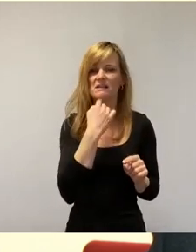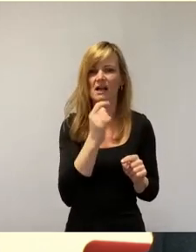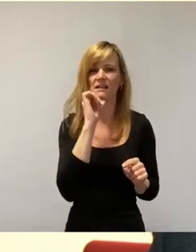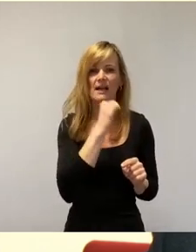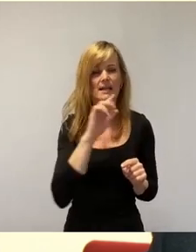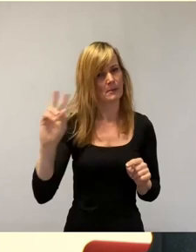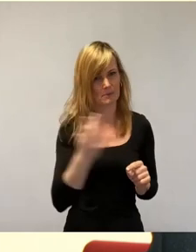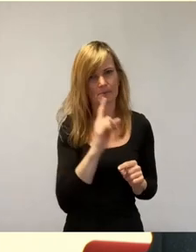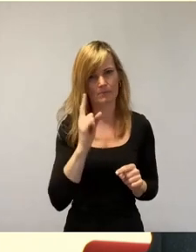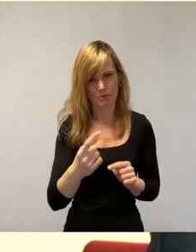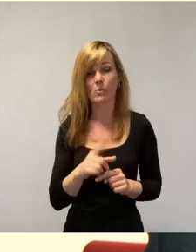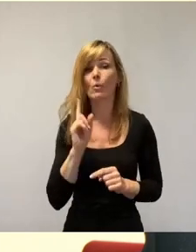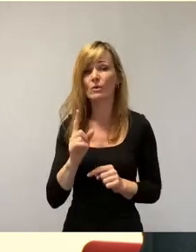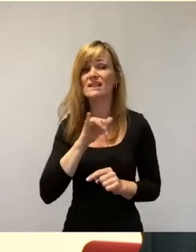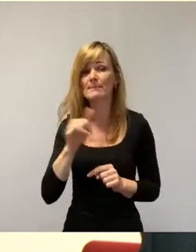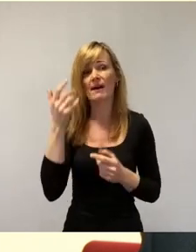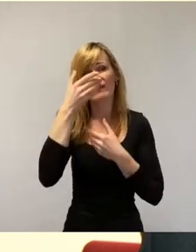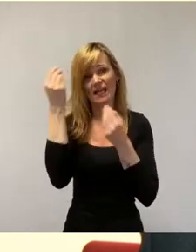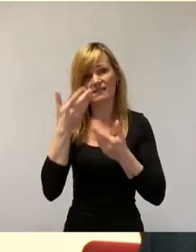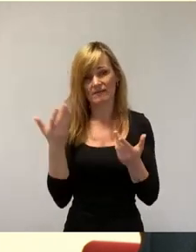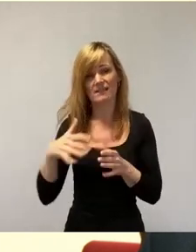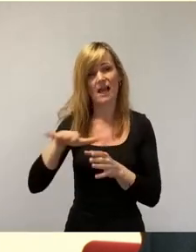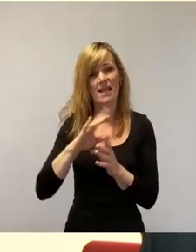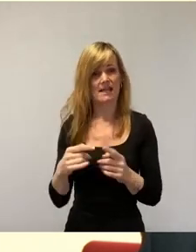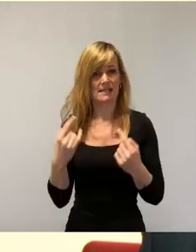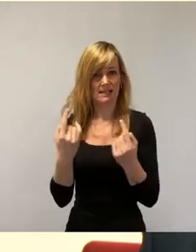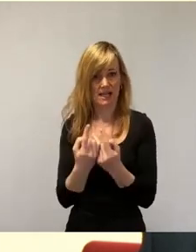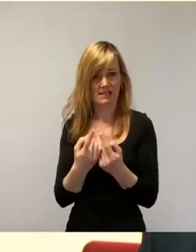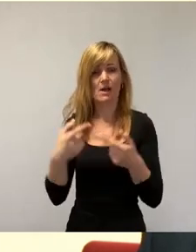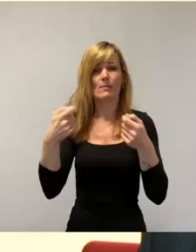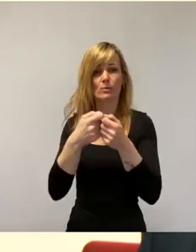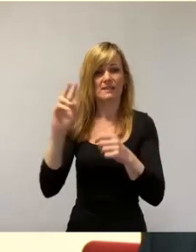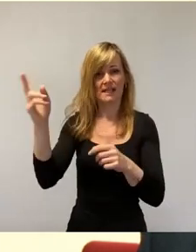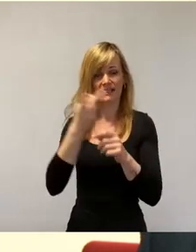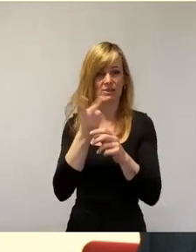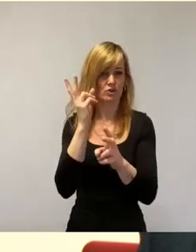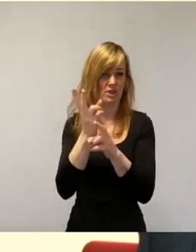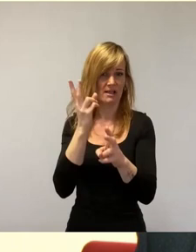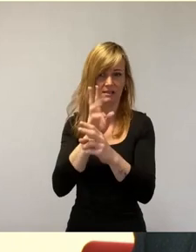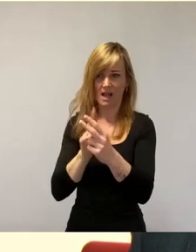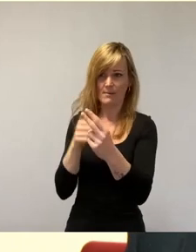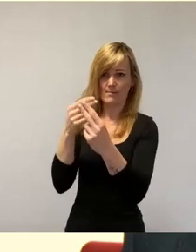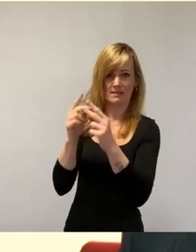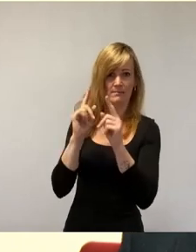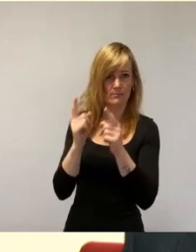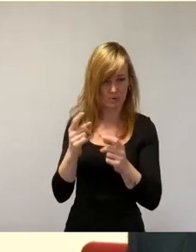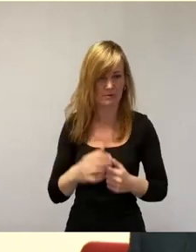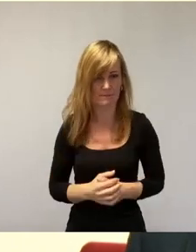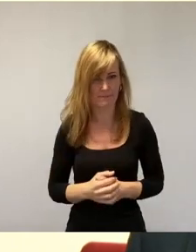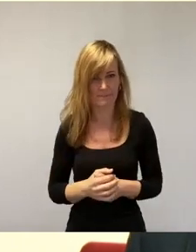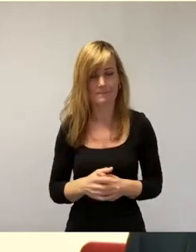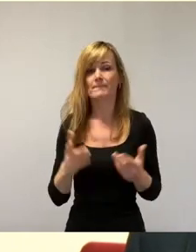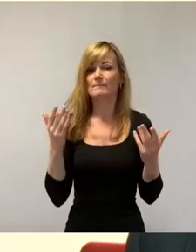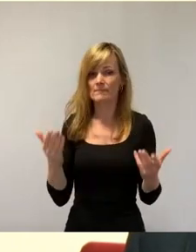die Landkreise werden sich den bundeseinheitlichen Standards anpassen müssen, sind also hier